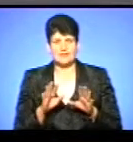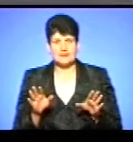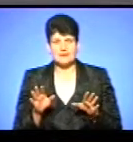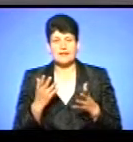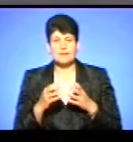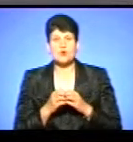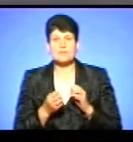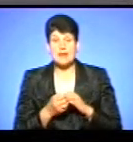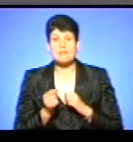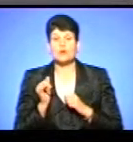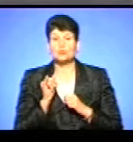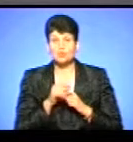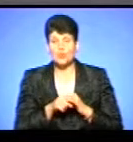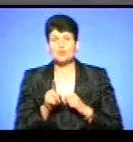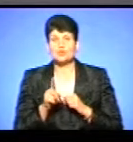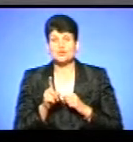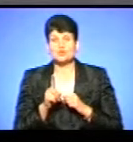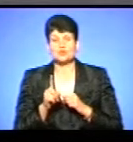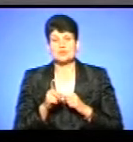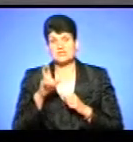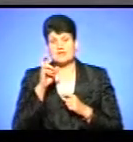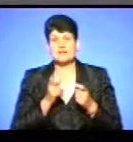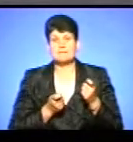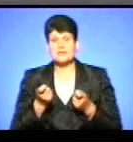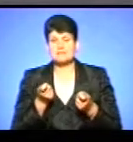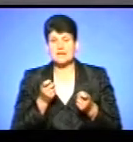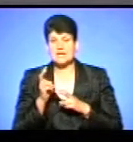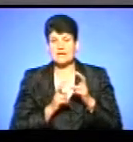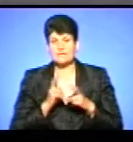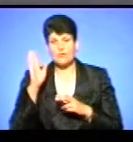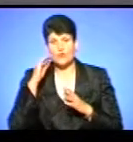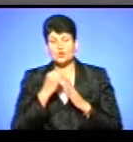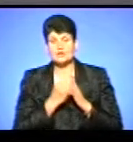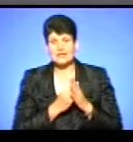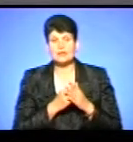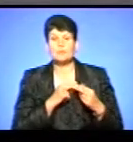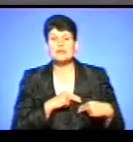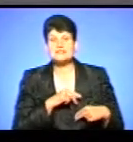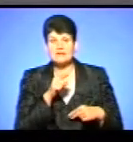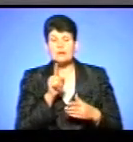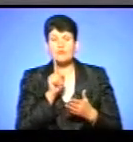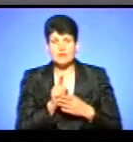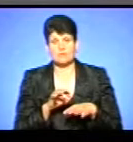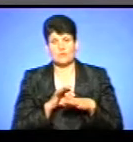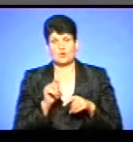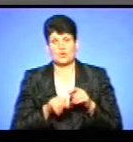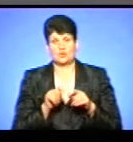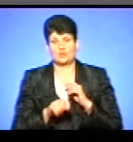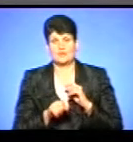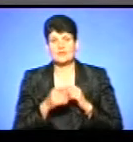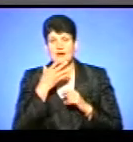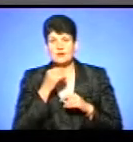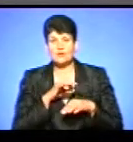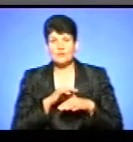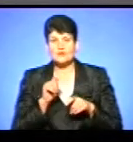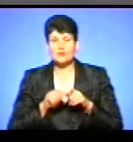проблема в тому, що саме комунальне підприємство «Тернопільводоканал» і його працівники мають здійснювати контроль. Вони дуже гарно здійснюють